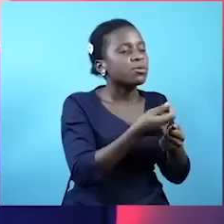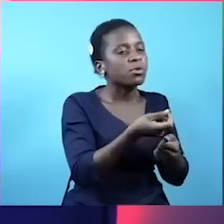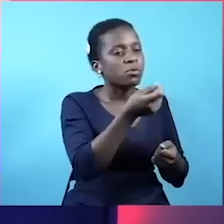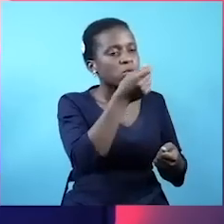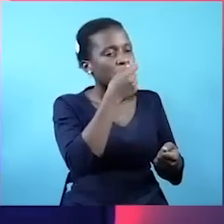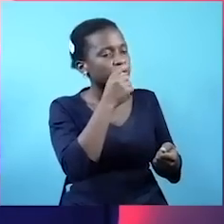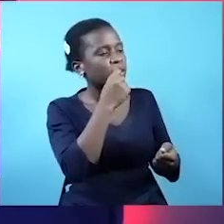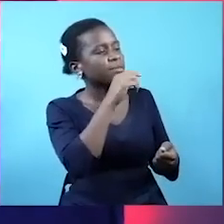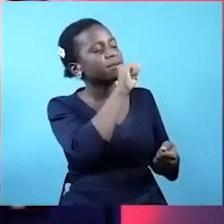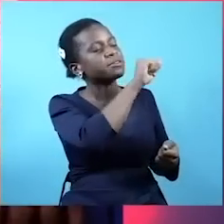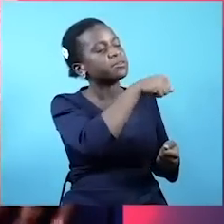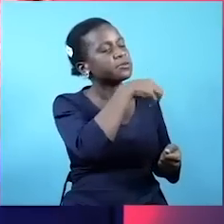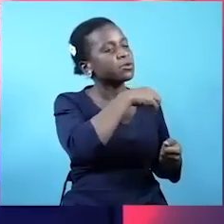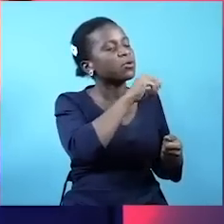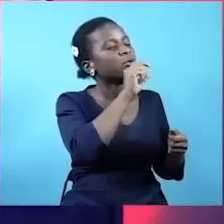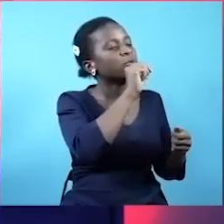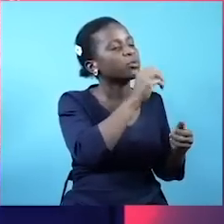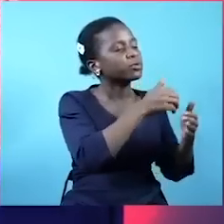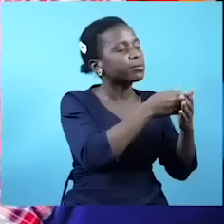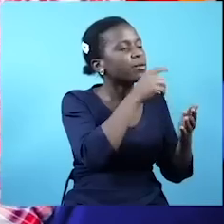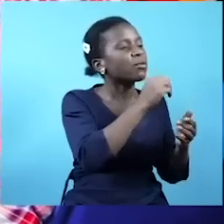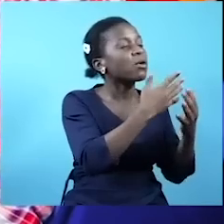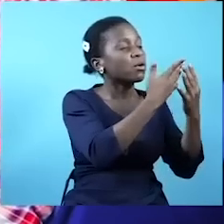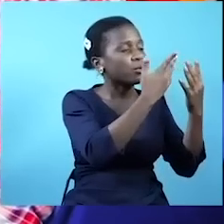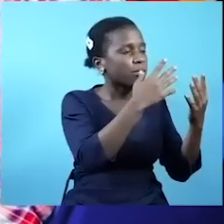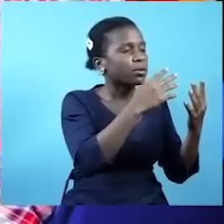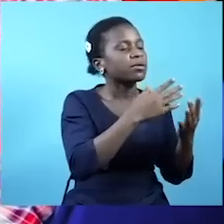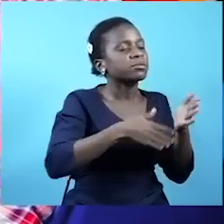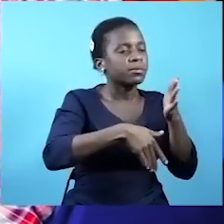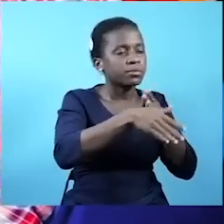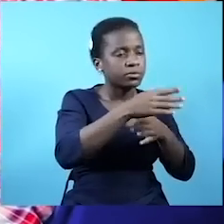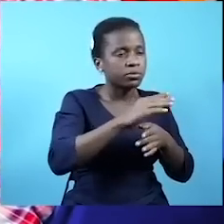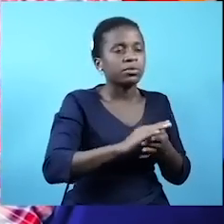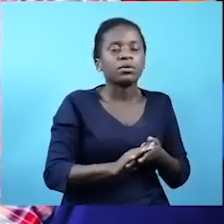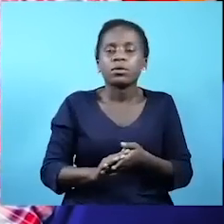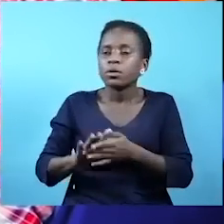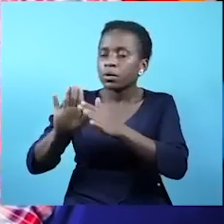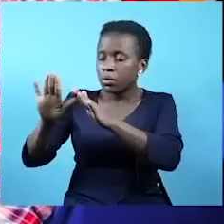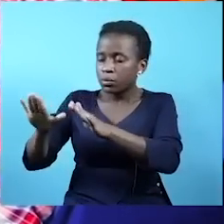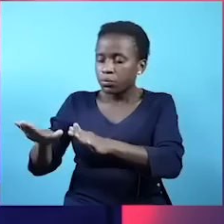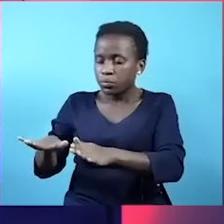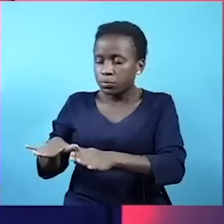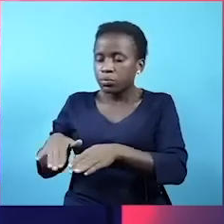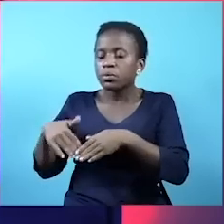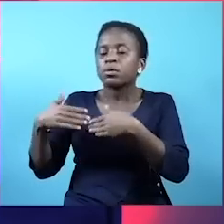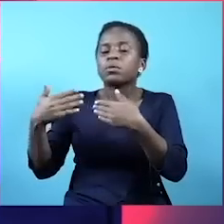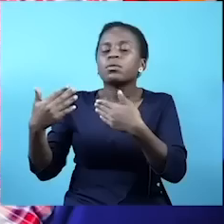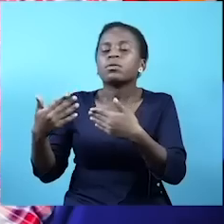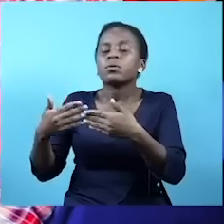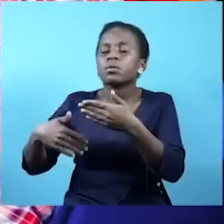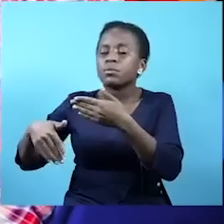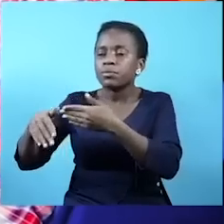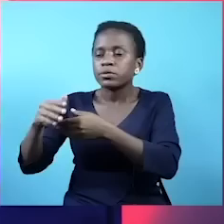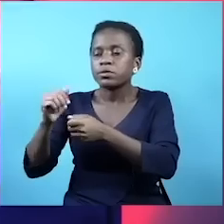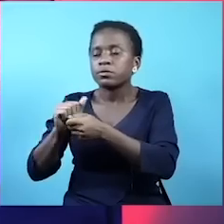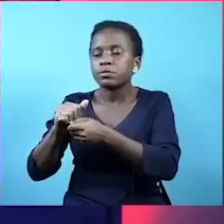wa ndio wanapitisha. Kwa sabu wawu wako wengi. Kuwanda kuniambia kwa bunge tulonalo. Huoni wabunge wanaweza kuthibia. Watupe. Kuhismamia